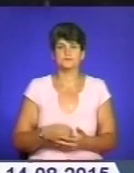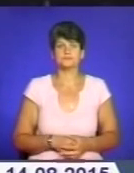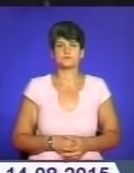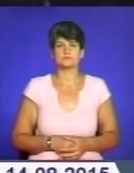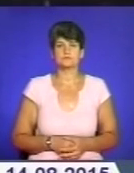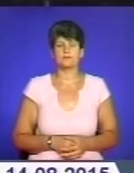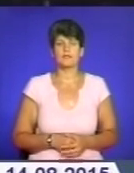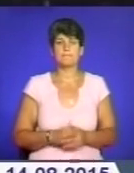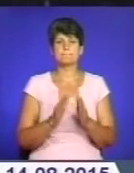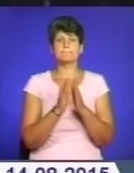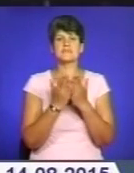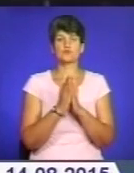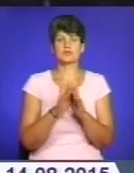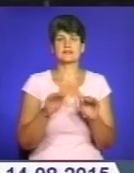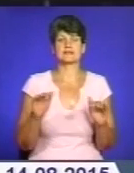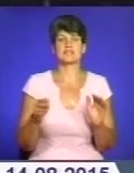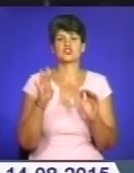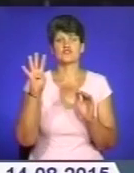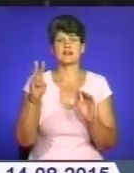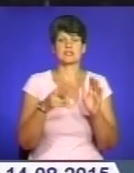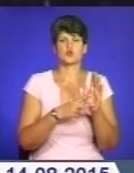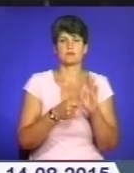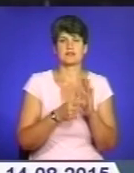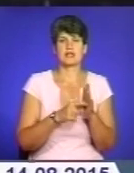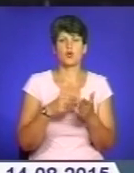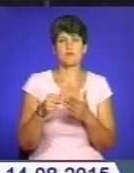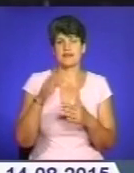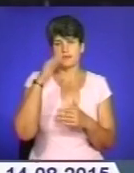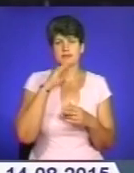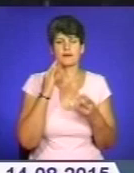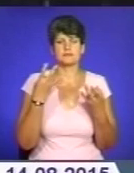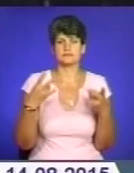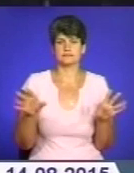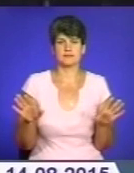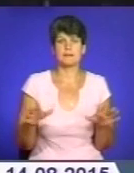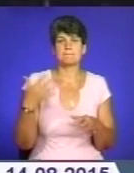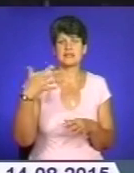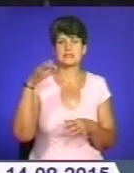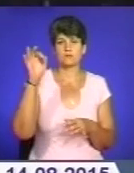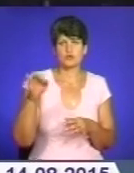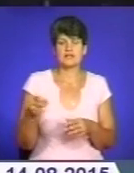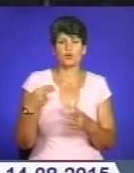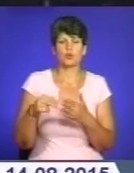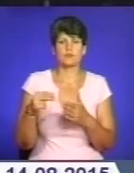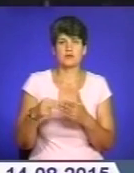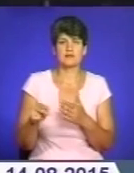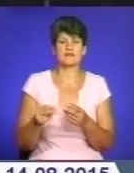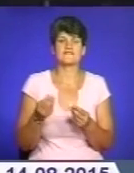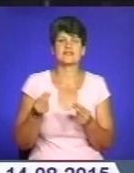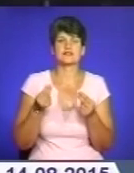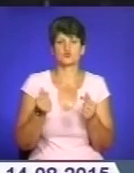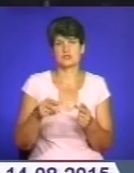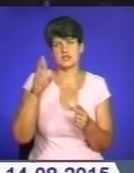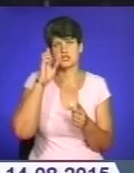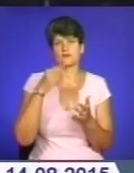Підручники для учнів 4-х та 7-х класів батькам купувати не доведеться. На 50% їх закупівлю профінансують з державного